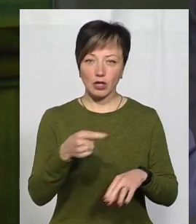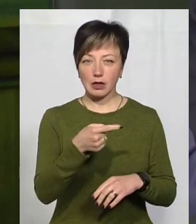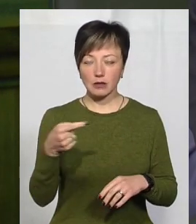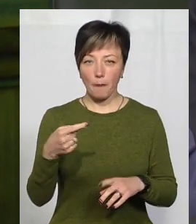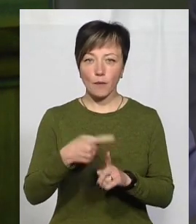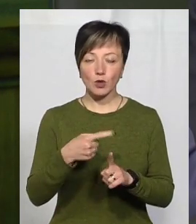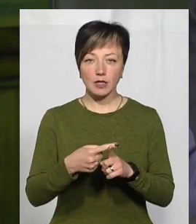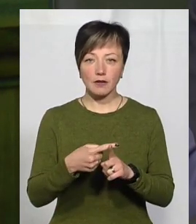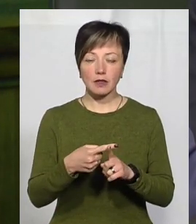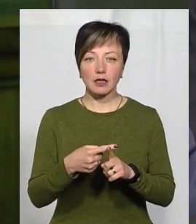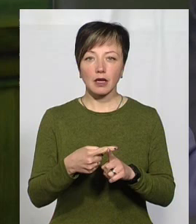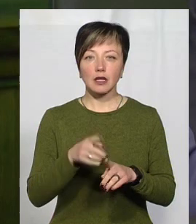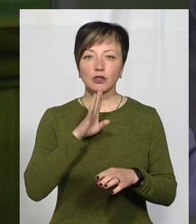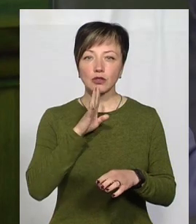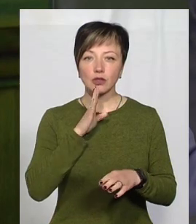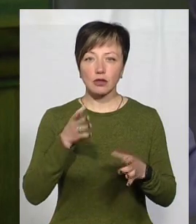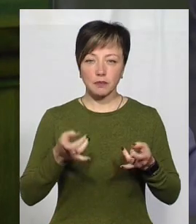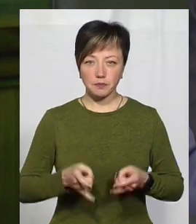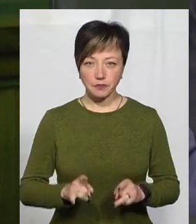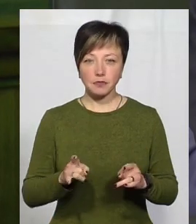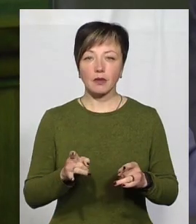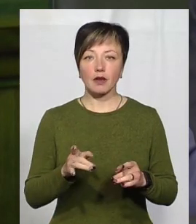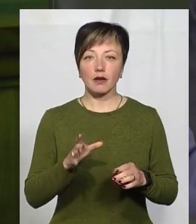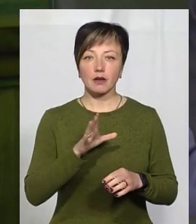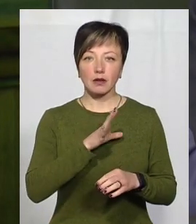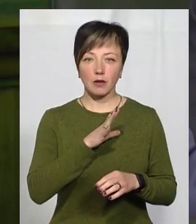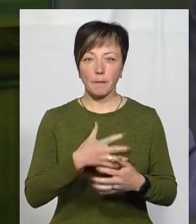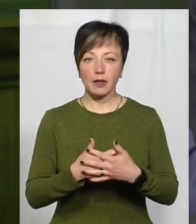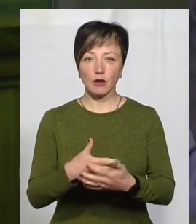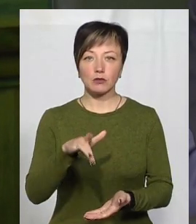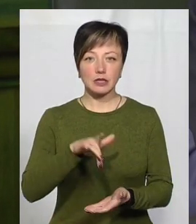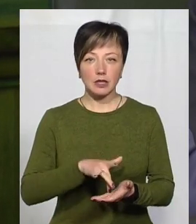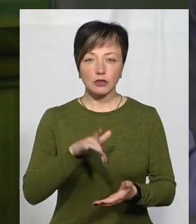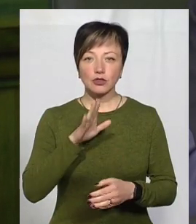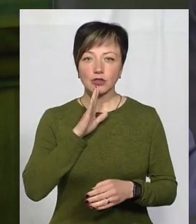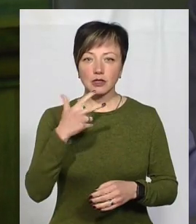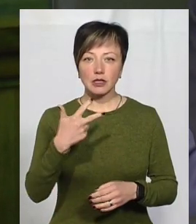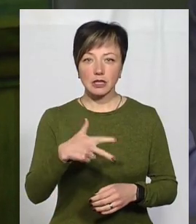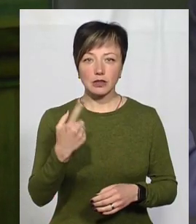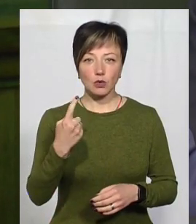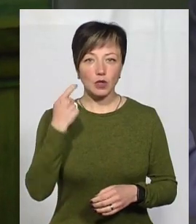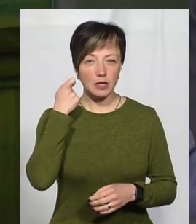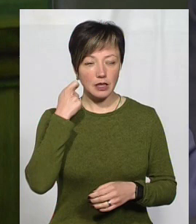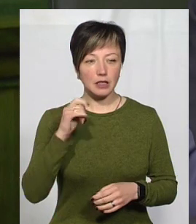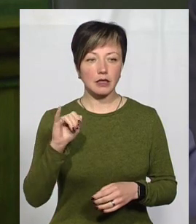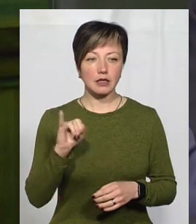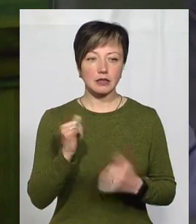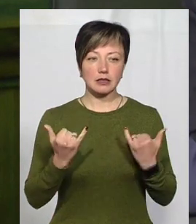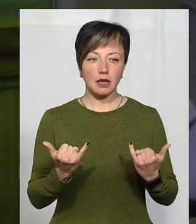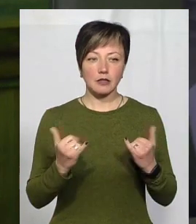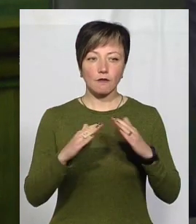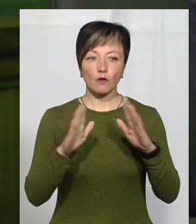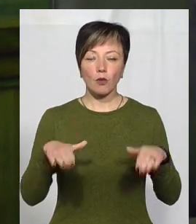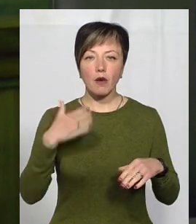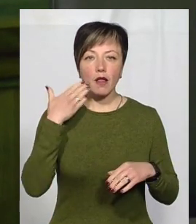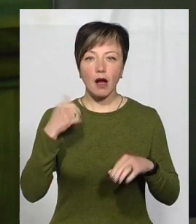Позитивні – це породіля, яка народжувала в перинатальному центрі. Жінка 31 рік. Вона зараз вдома,